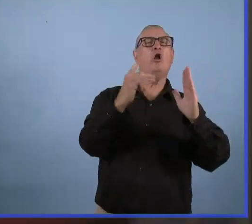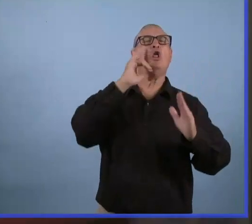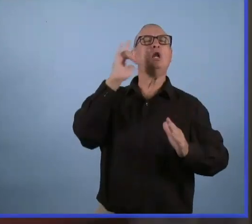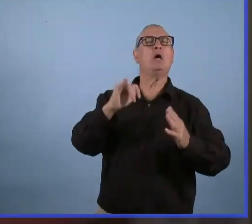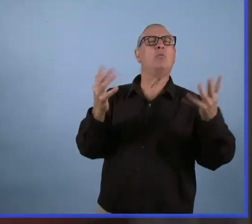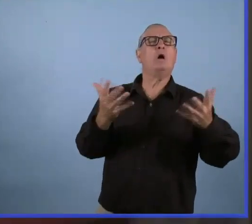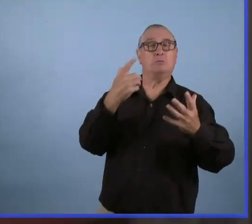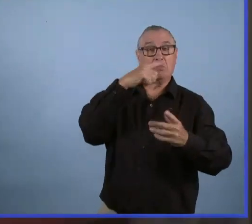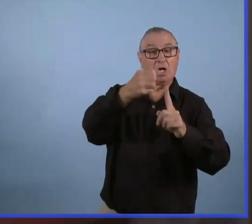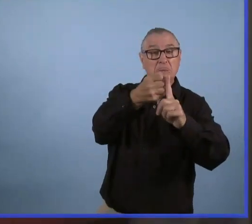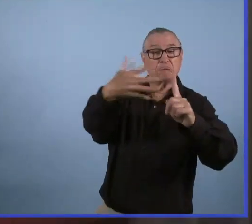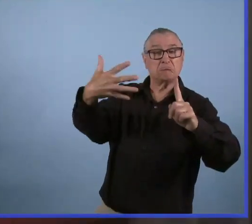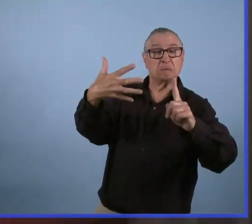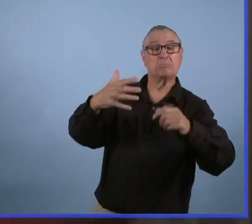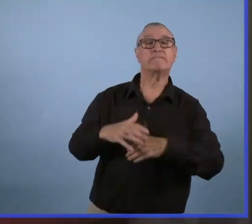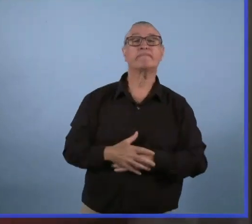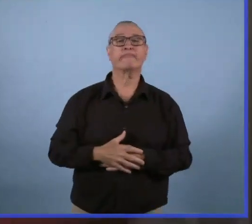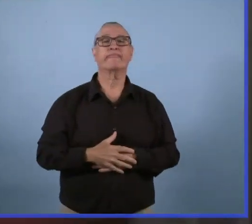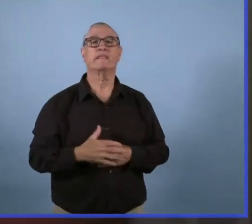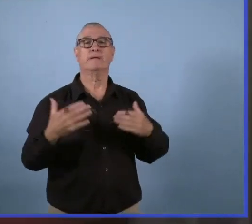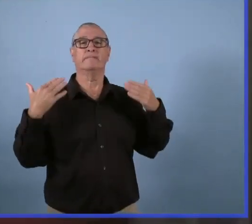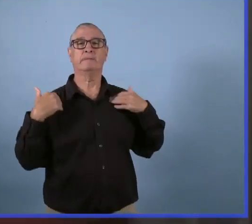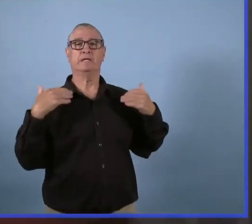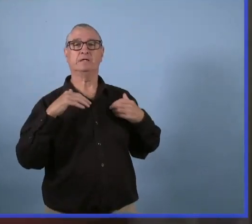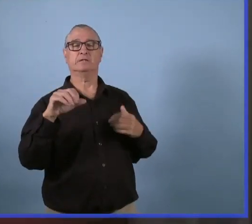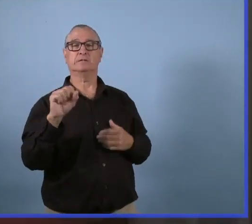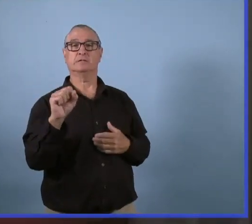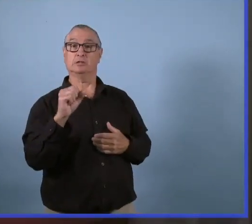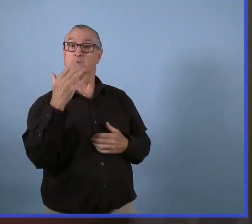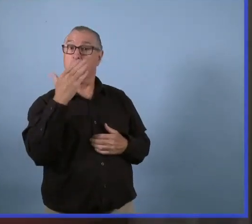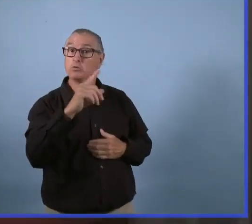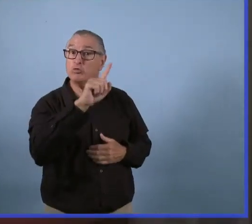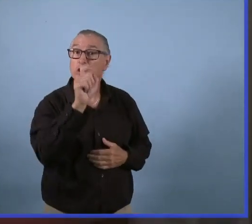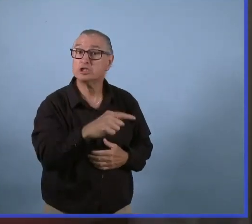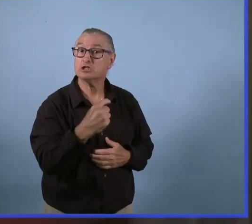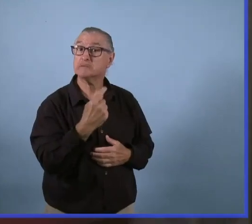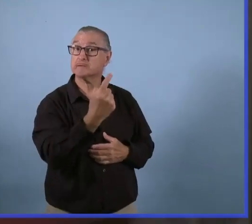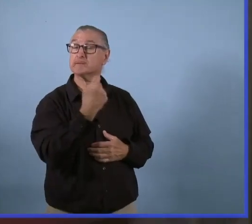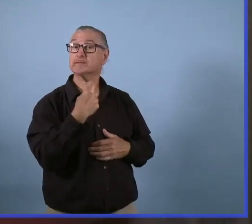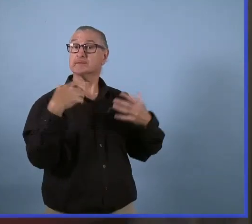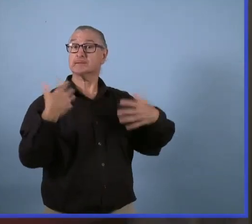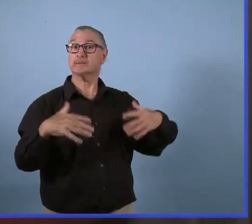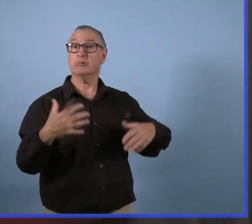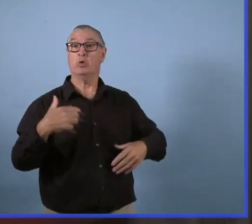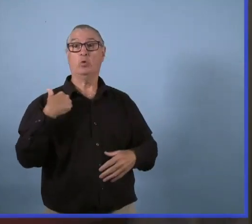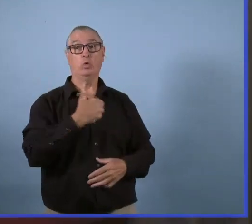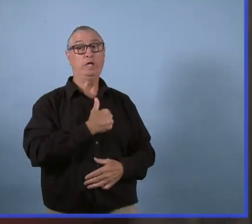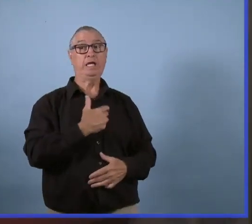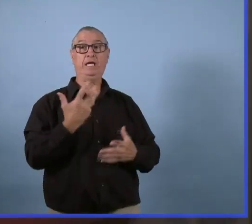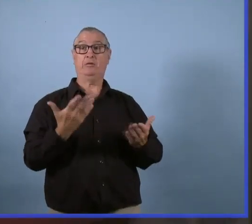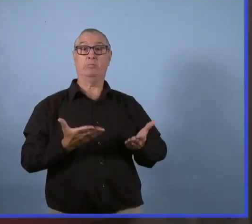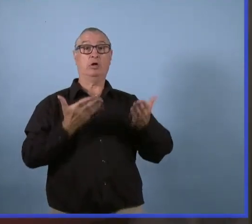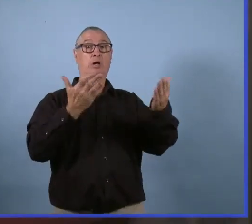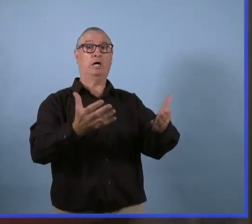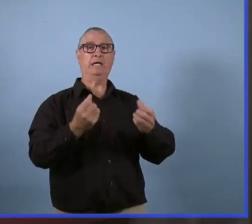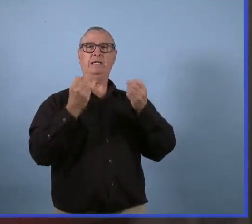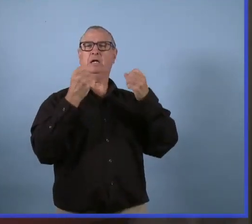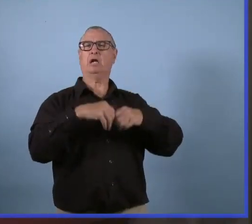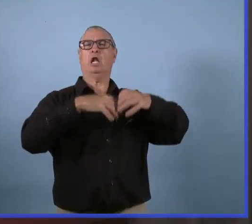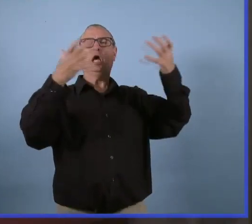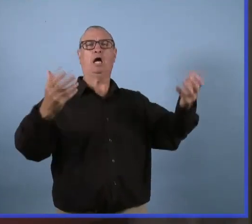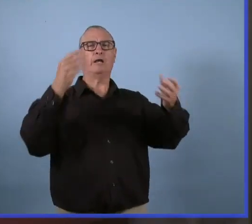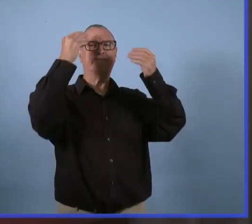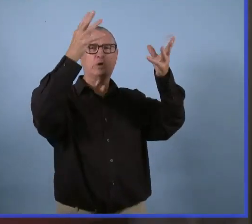Merci pour cette question. a travaillé très attentivement avec la santé publique et le secteur pour que les renseignements soient